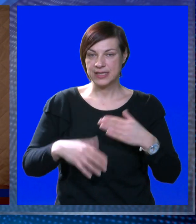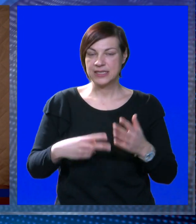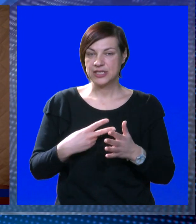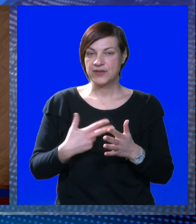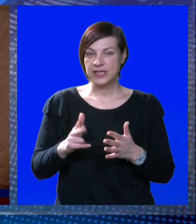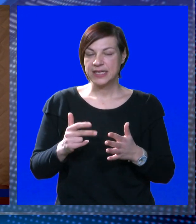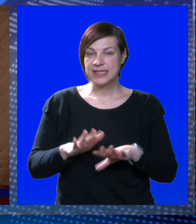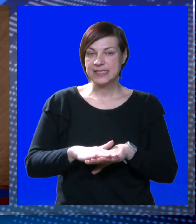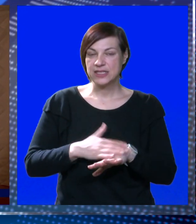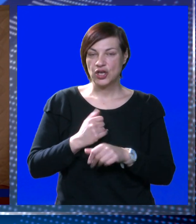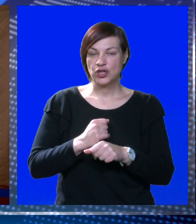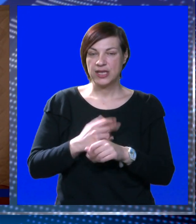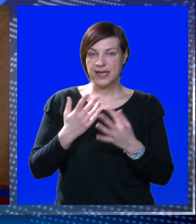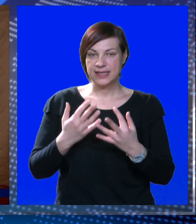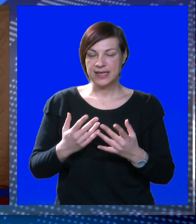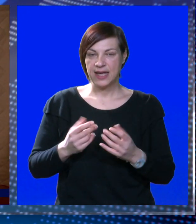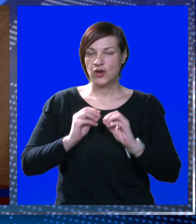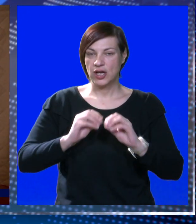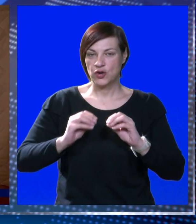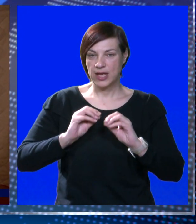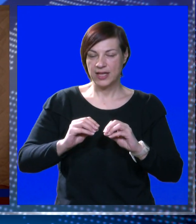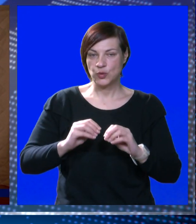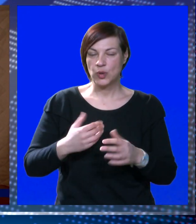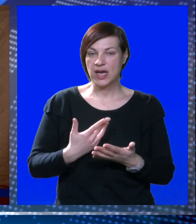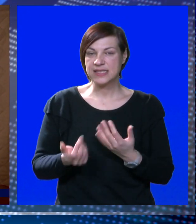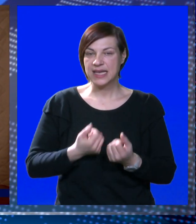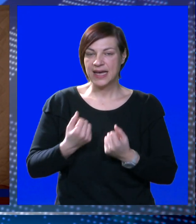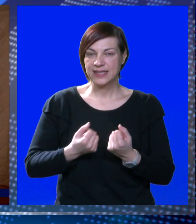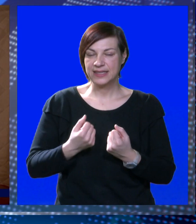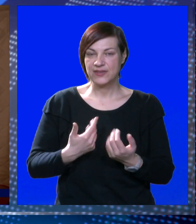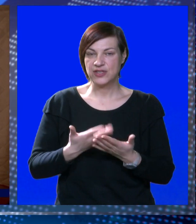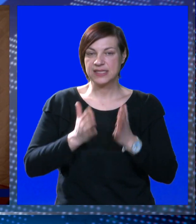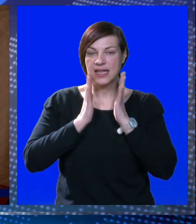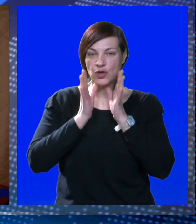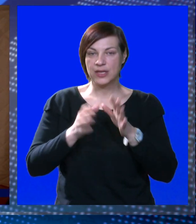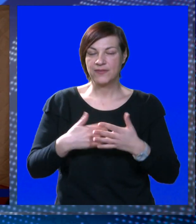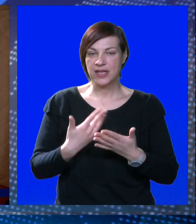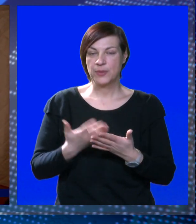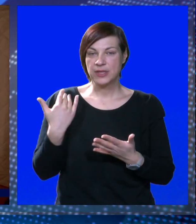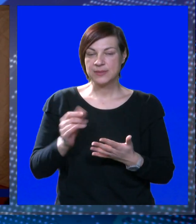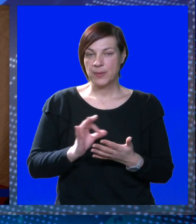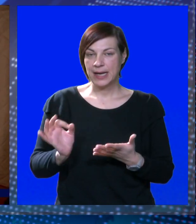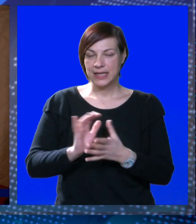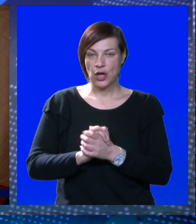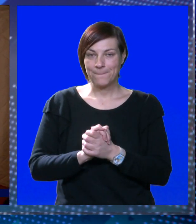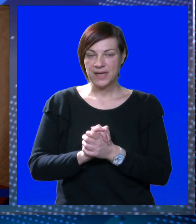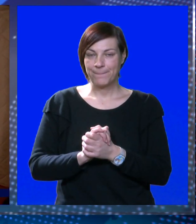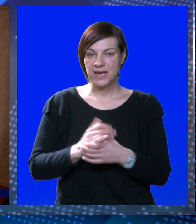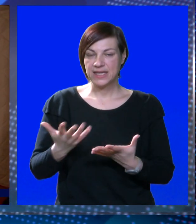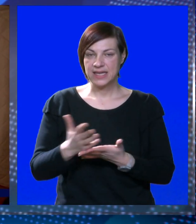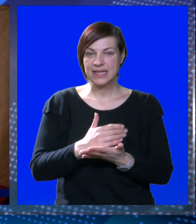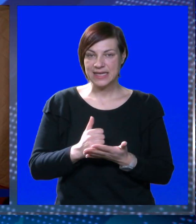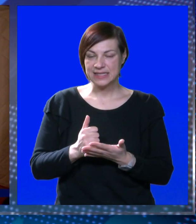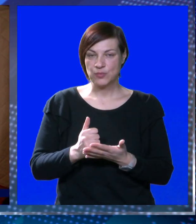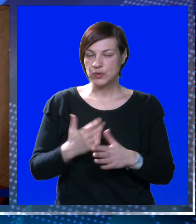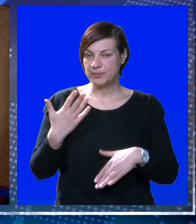završava do 36. god radit nekoliko edukacija i mekih aktivnosti, tako da vjerujemo da smo bili dobri partneri i da